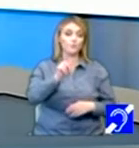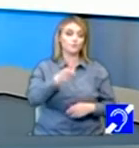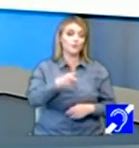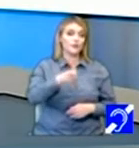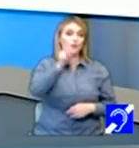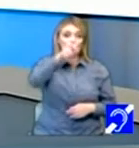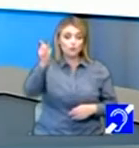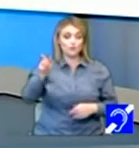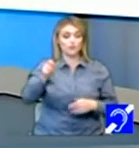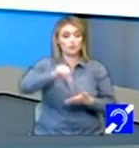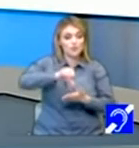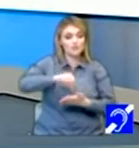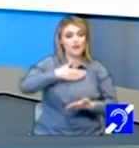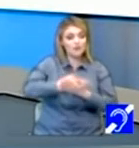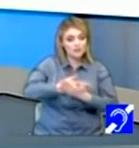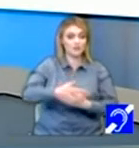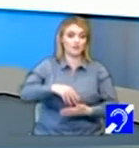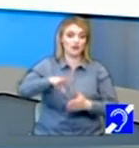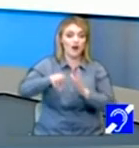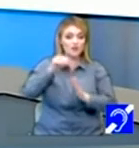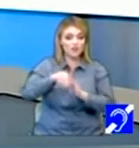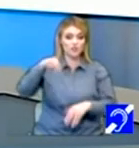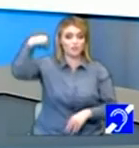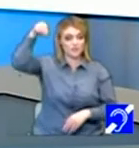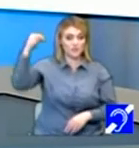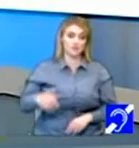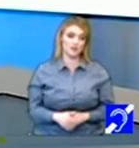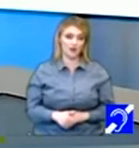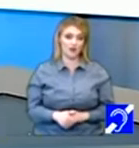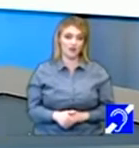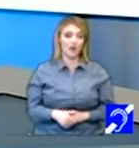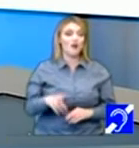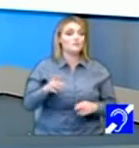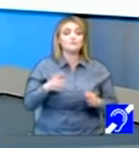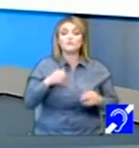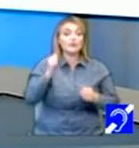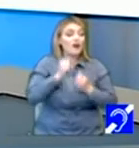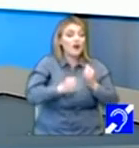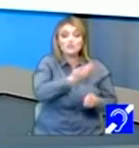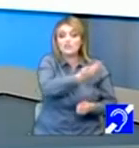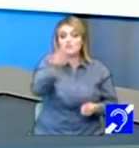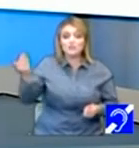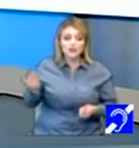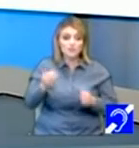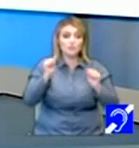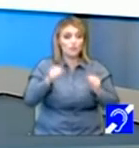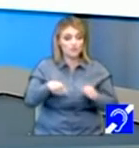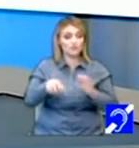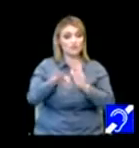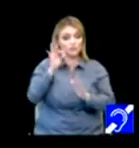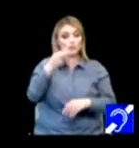dezamăgiți de situația politică din Republica Moldova, dar sunt sigur că schimbarea poate veni de la fiecare dintre noi.